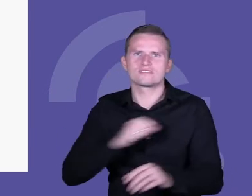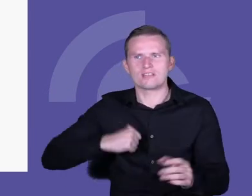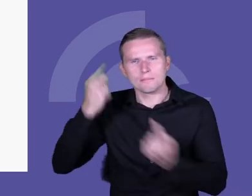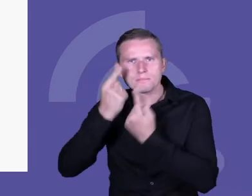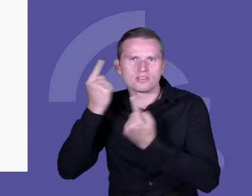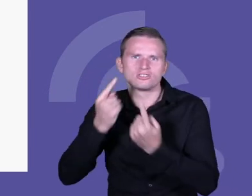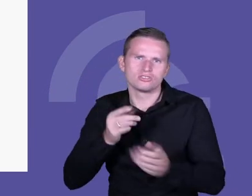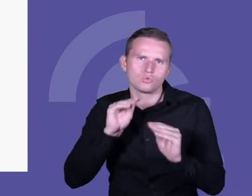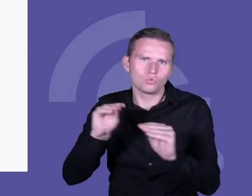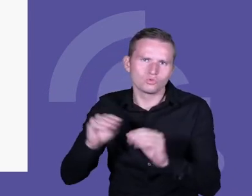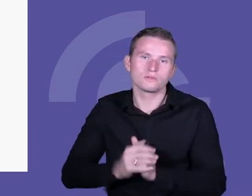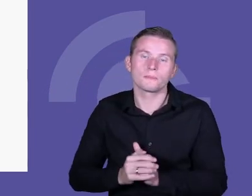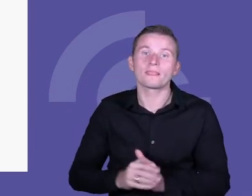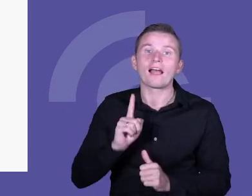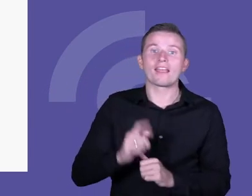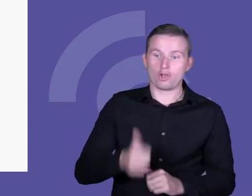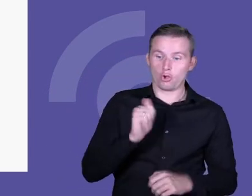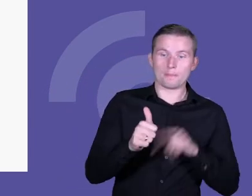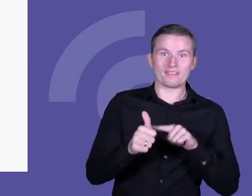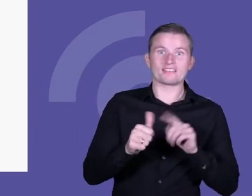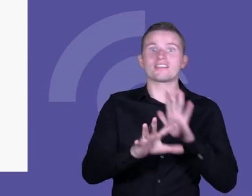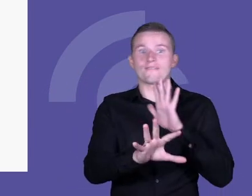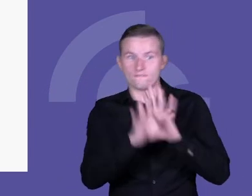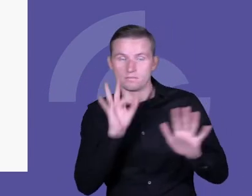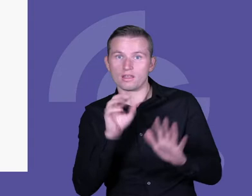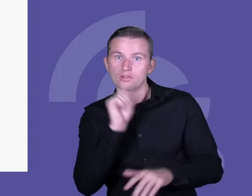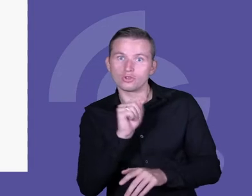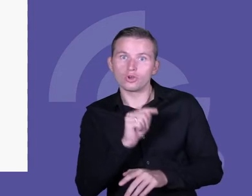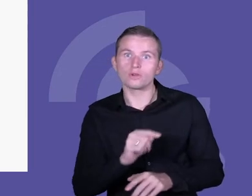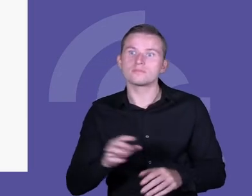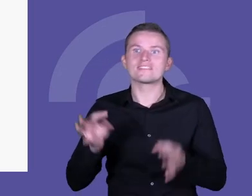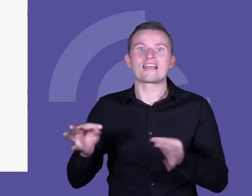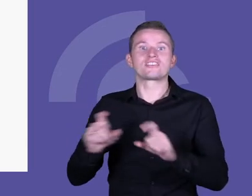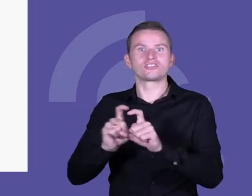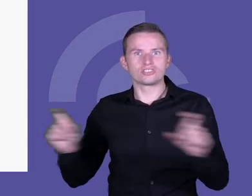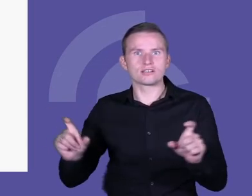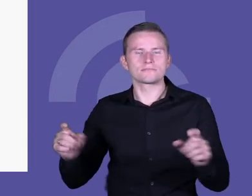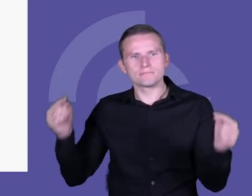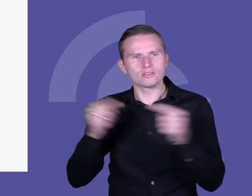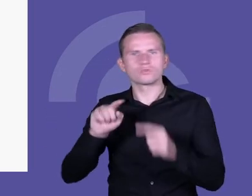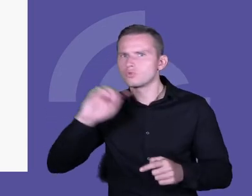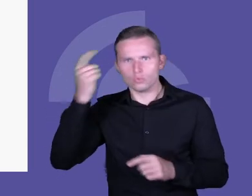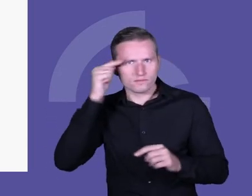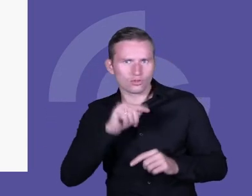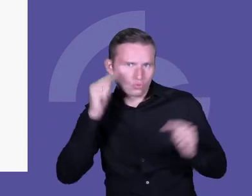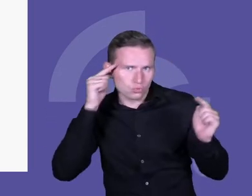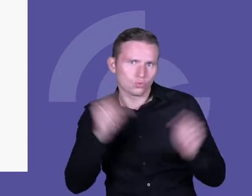kompetencja, która w danym wybranym okresie będzie czymś, na co będziemy zwracać uwagę szczególną.